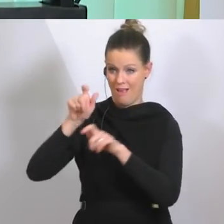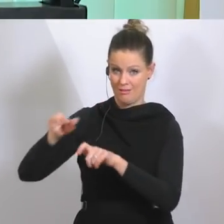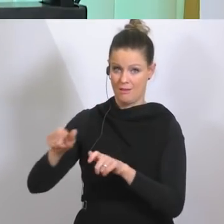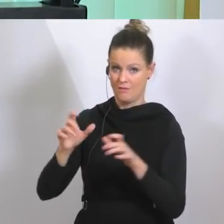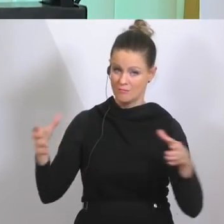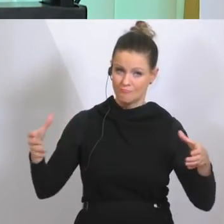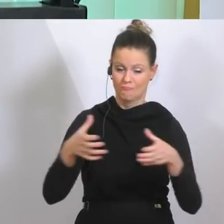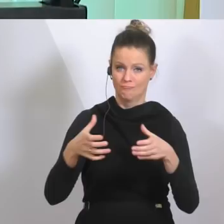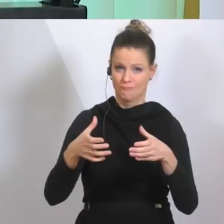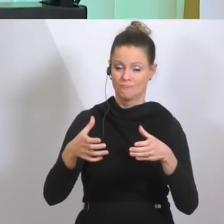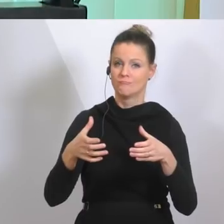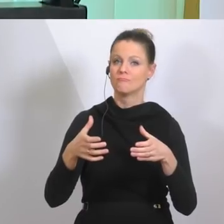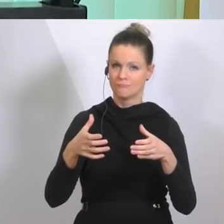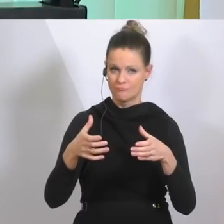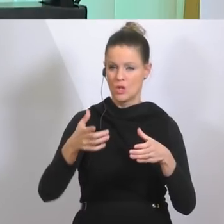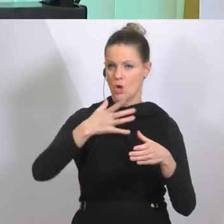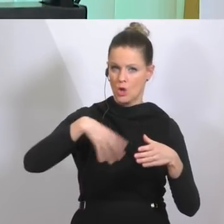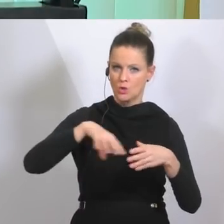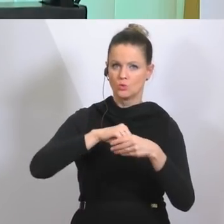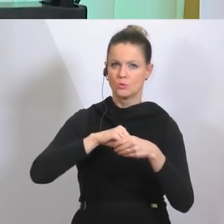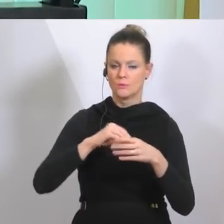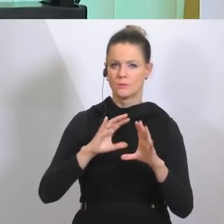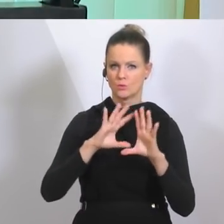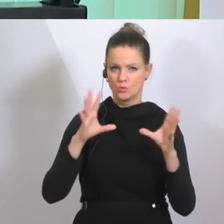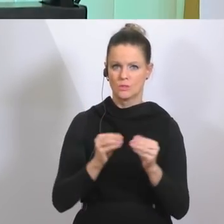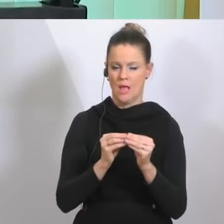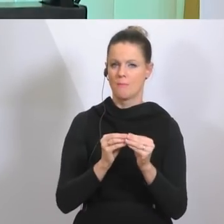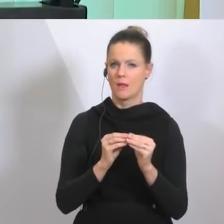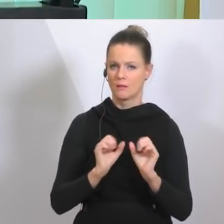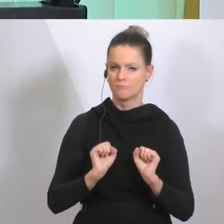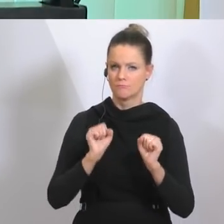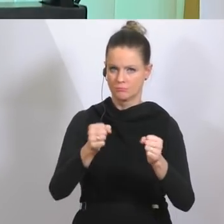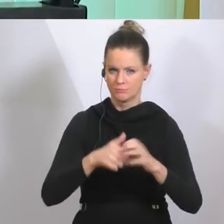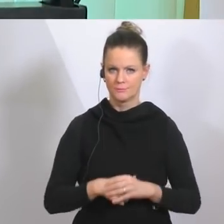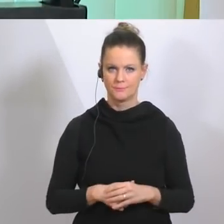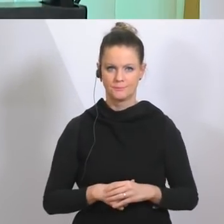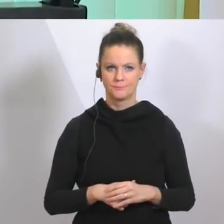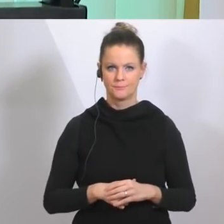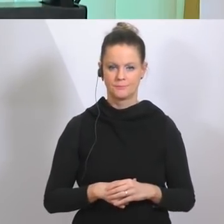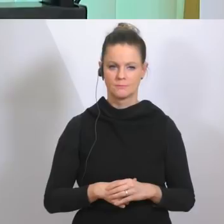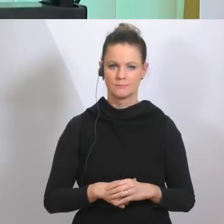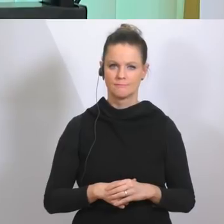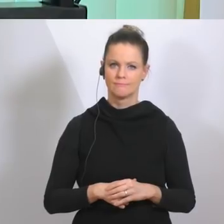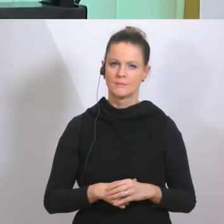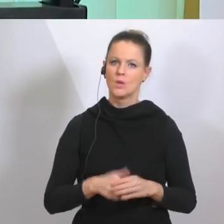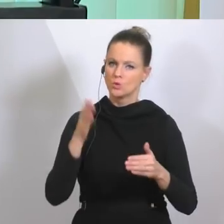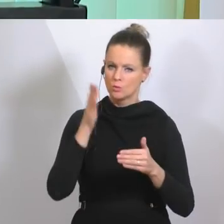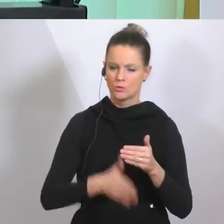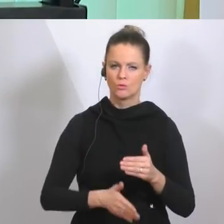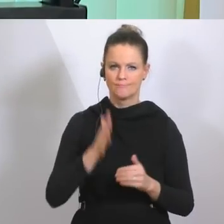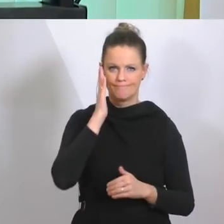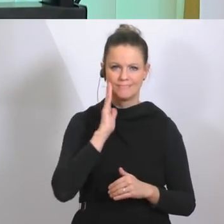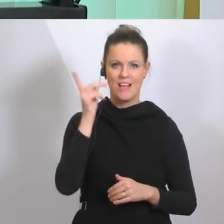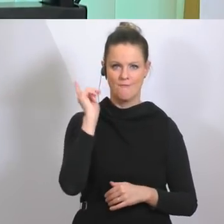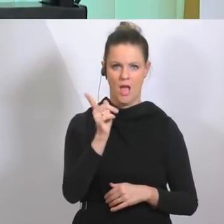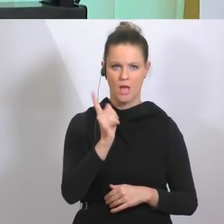und sie werden diesen Einsatz gemeinsam in bewährter Art und Weise auch durchführen. Gestatten Sie mir noch eine Warnung zum Schluss. Solche